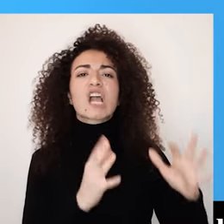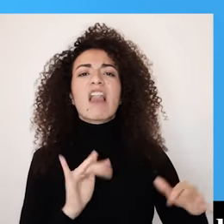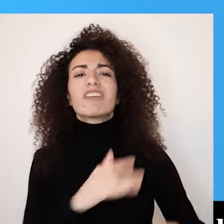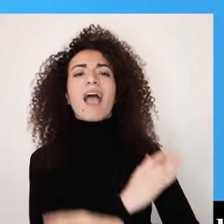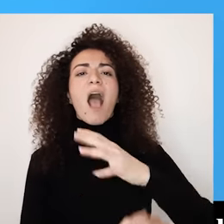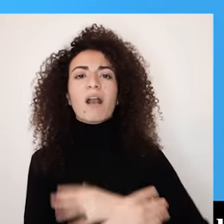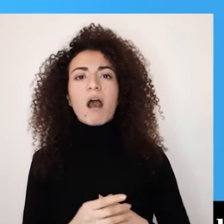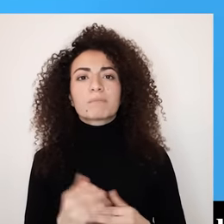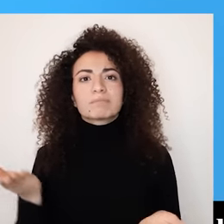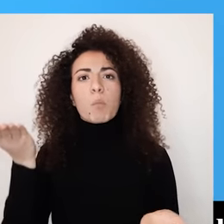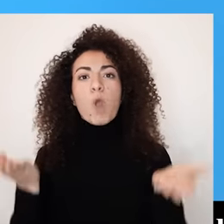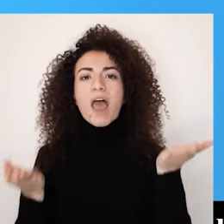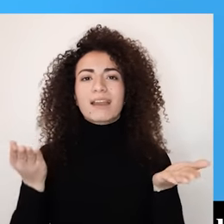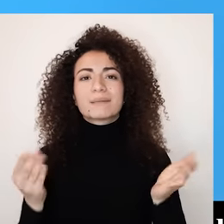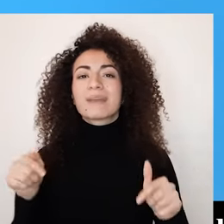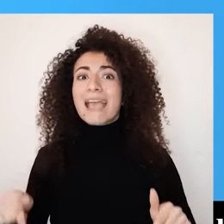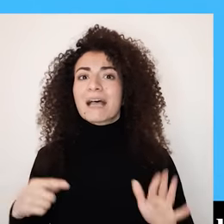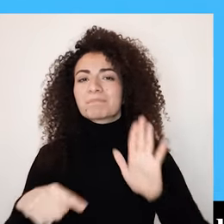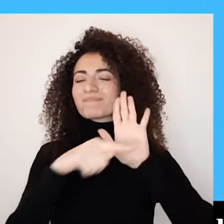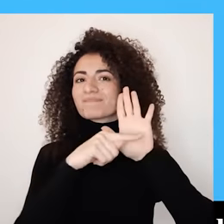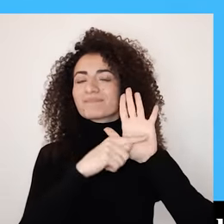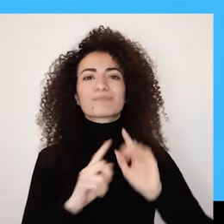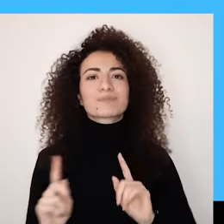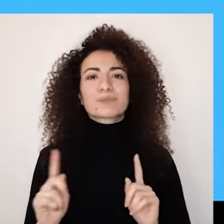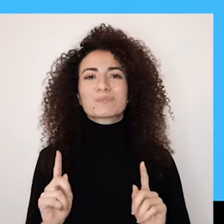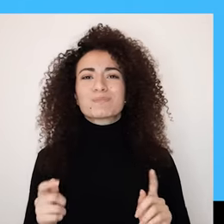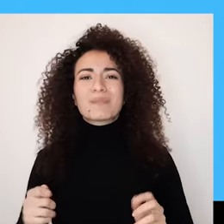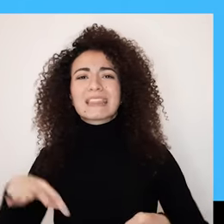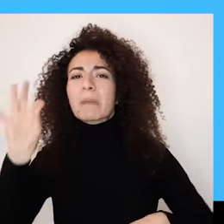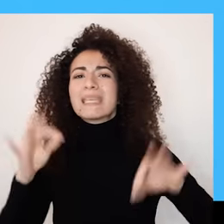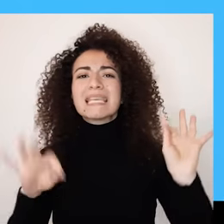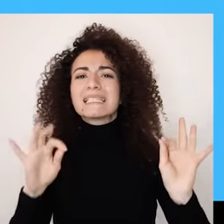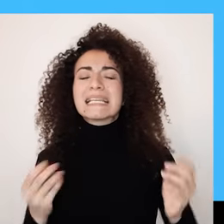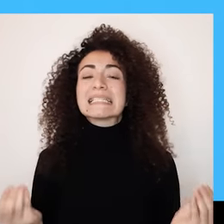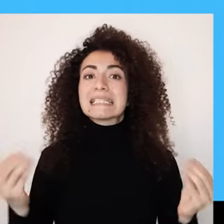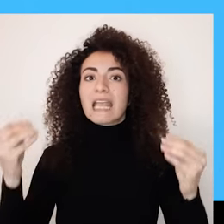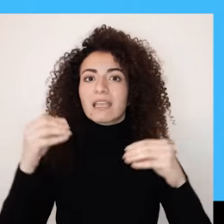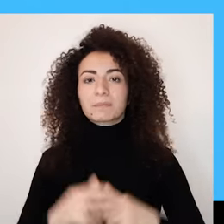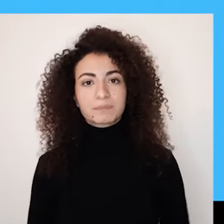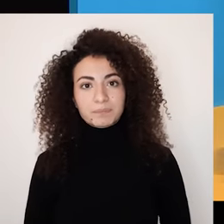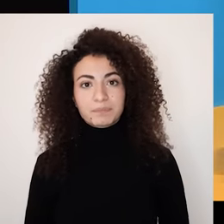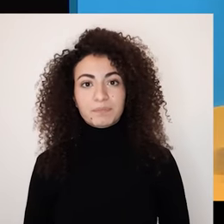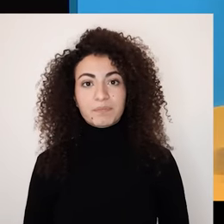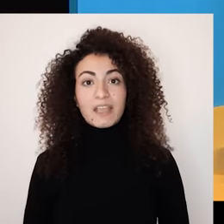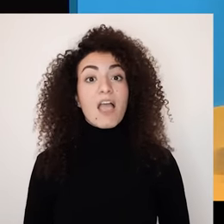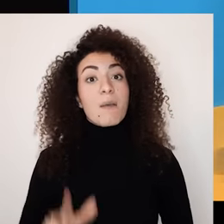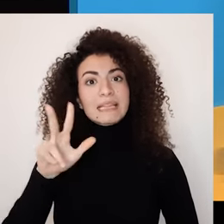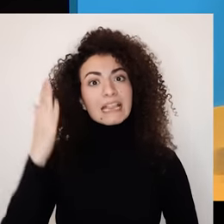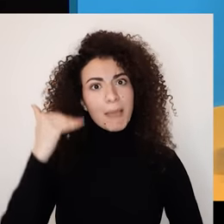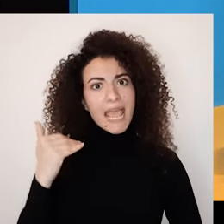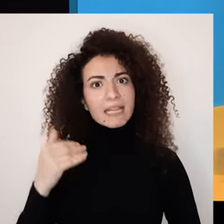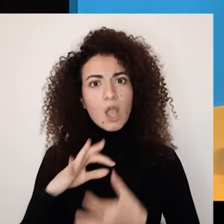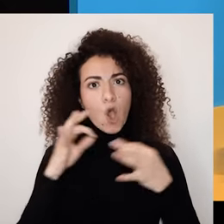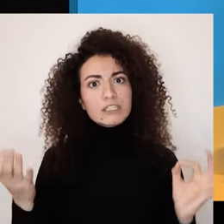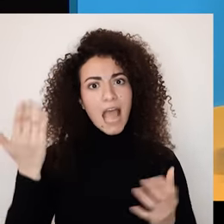على تقدير صورة الجسد الكامل والمثالي بتميز سلبياً لأشخاص ذات الإعاقة صديقاتنا